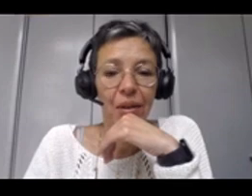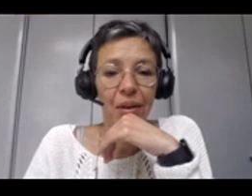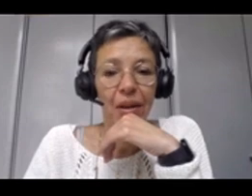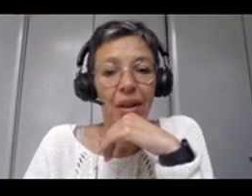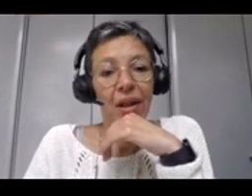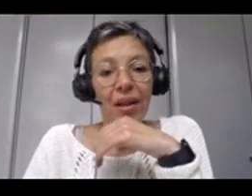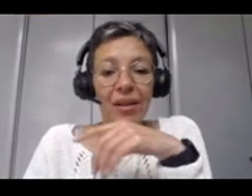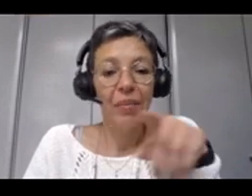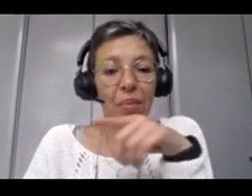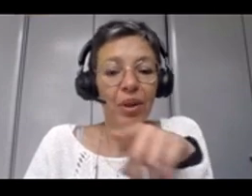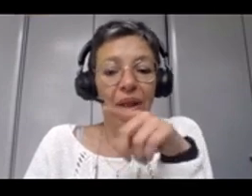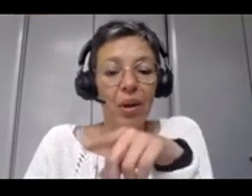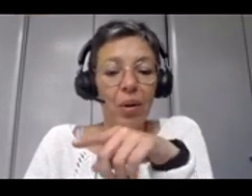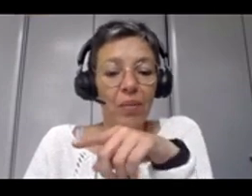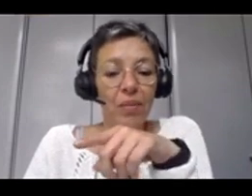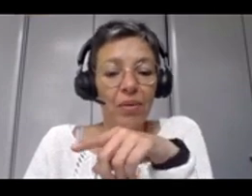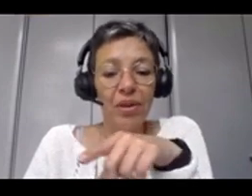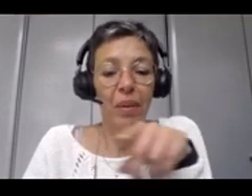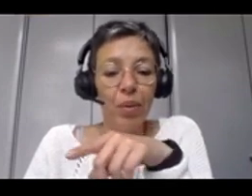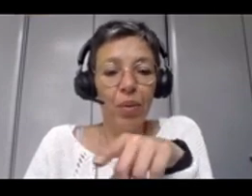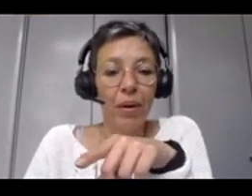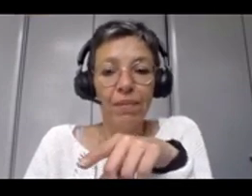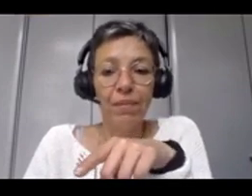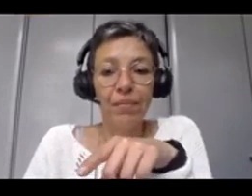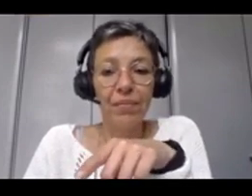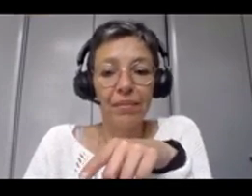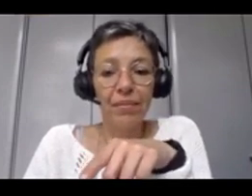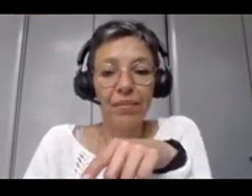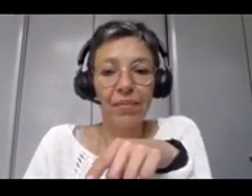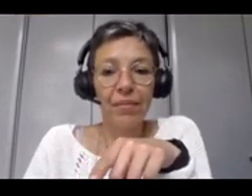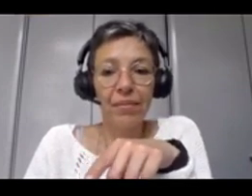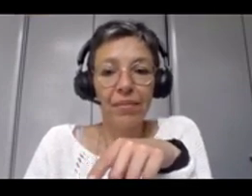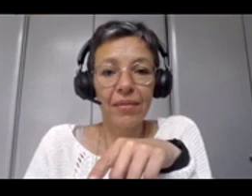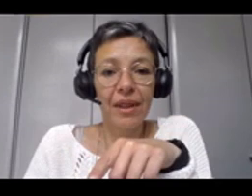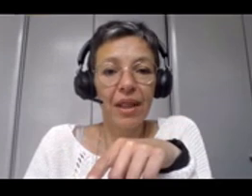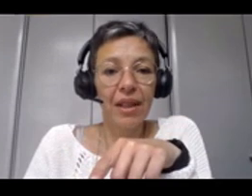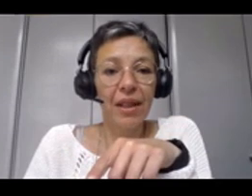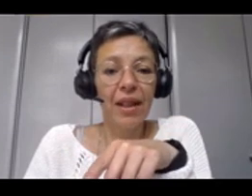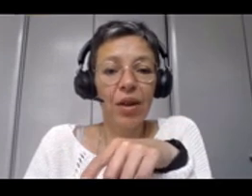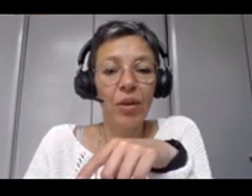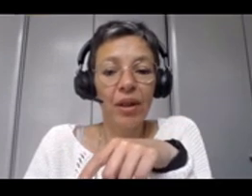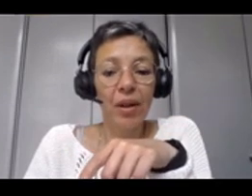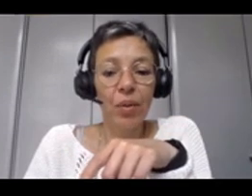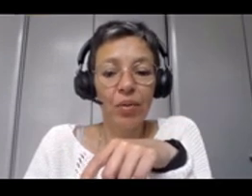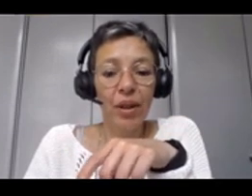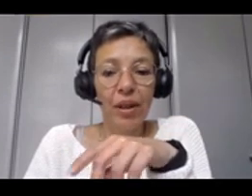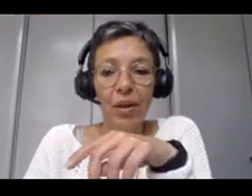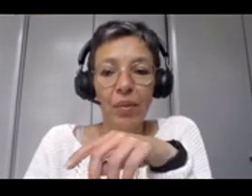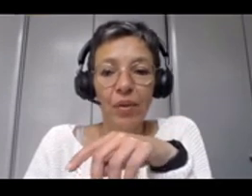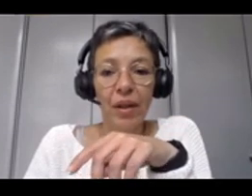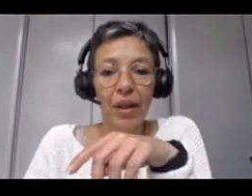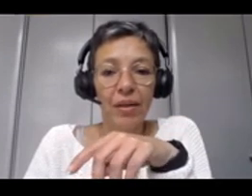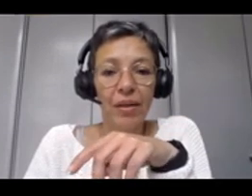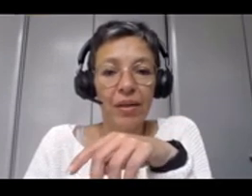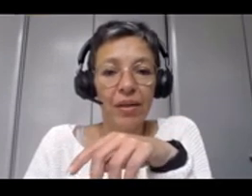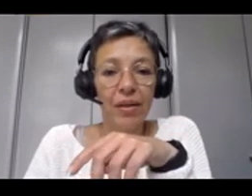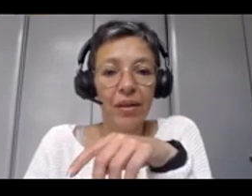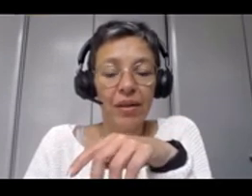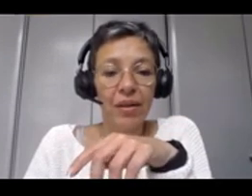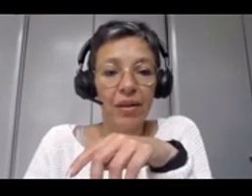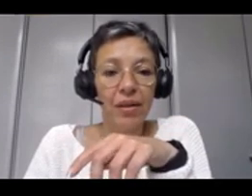C'est bon de votre côté ? Ce'est pas le bon écran. Je ne pas pourquoi. C'est-à que c'est l'écran dans lequel on voit les commentaires.